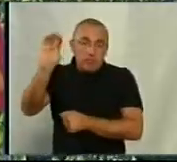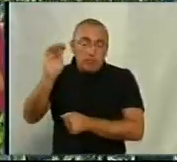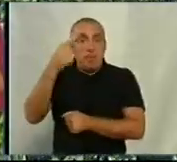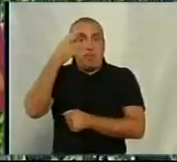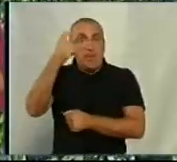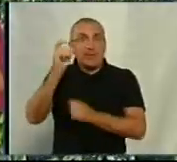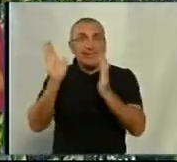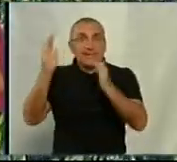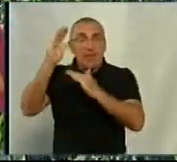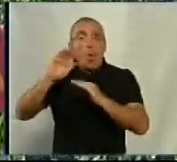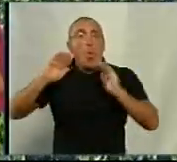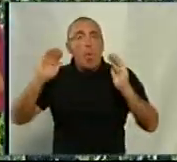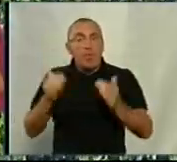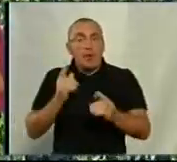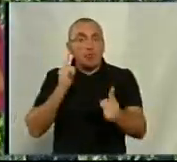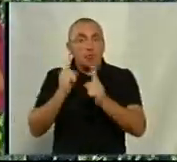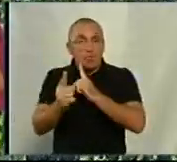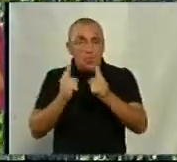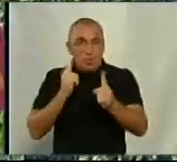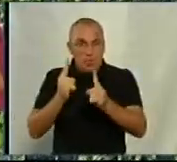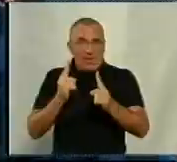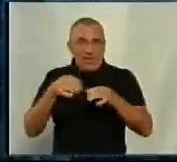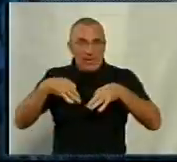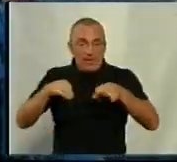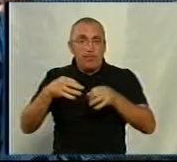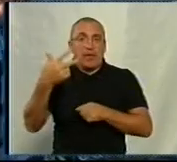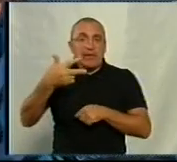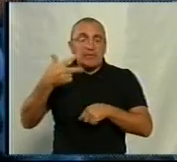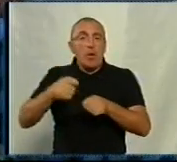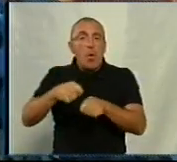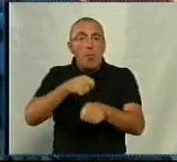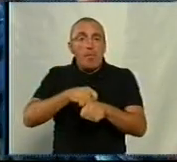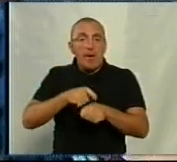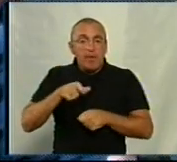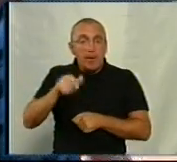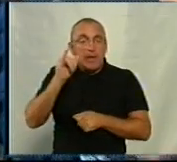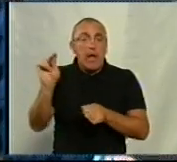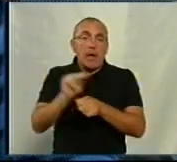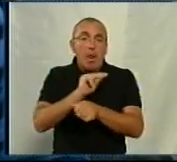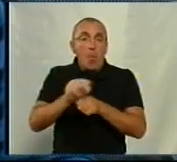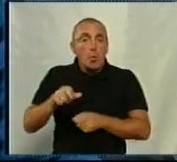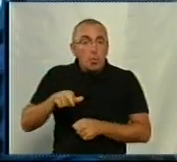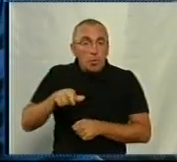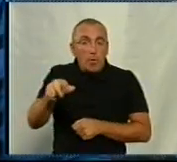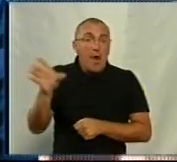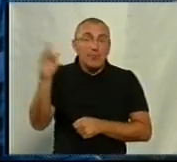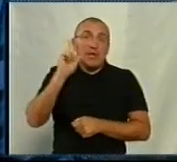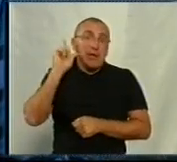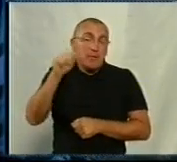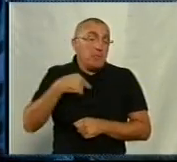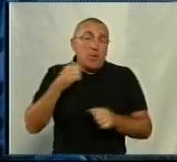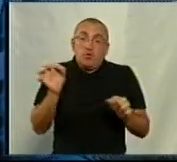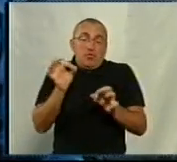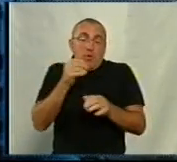попереджувані знаки про обмеження швидкості руху транспорту, 30 кілометрів на годину та про ремонт дороги. А те, що вони всі їдуть, то ми